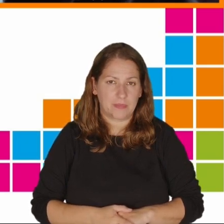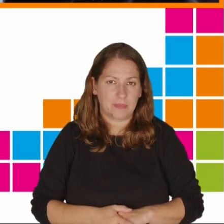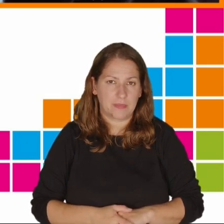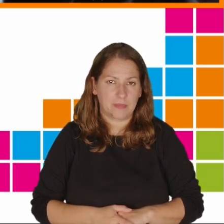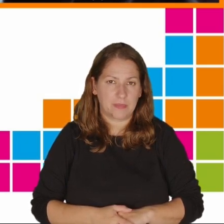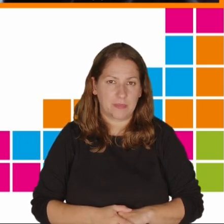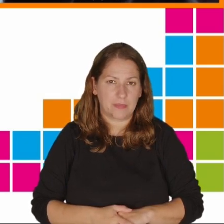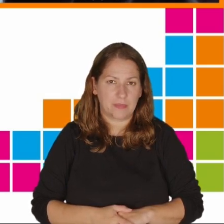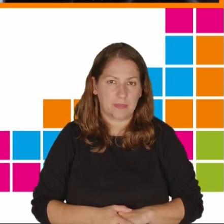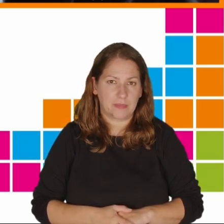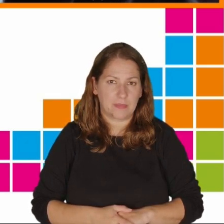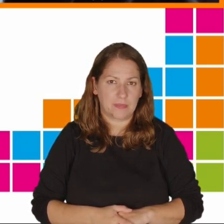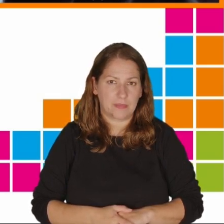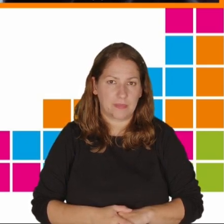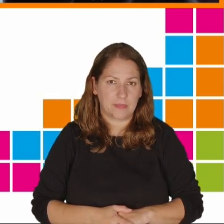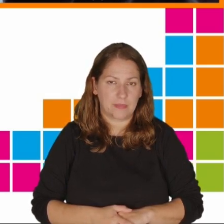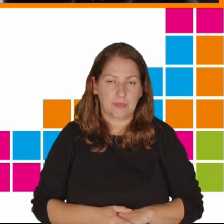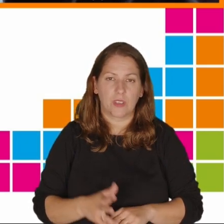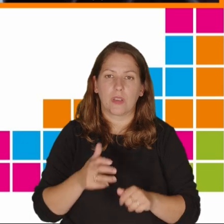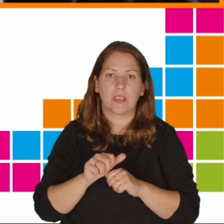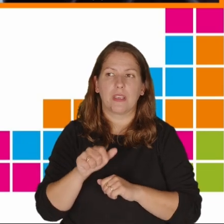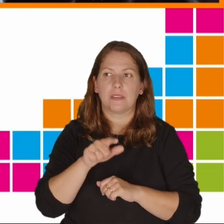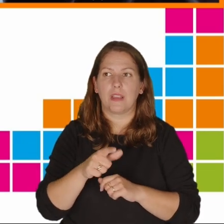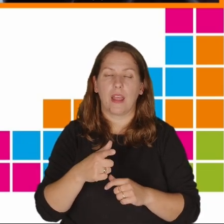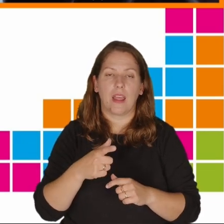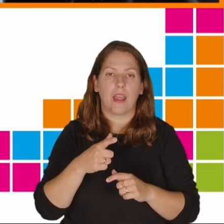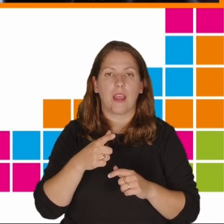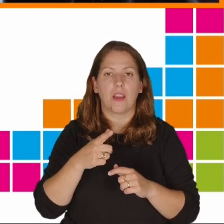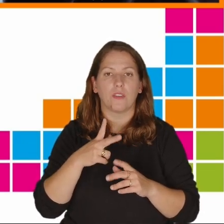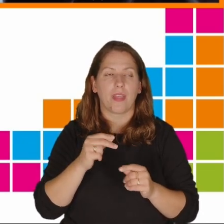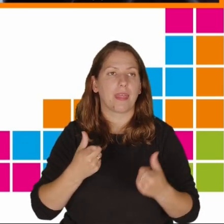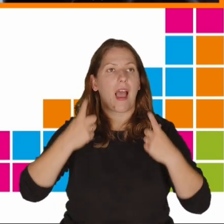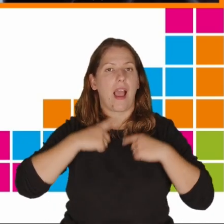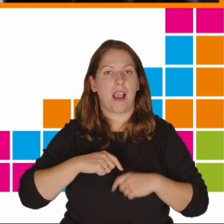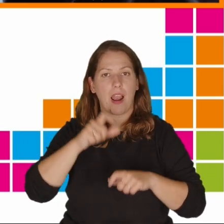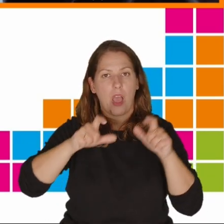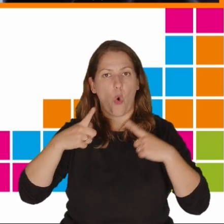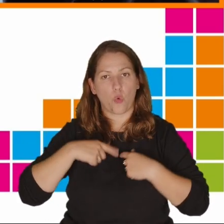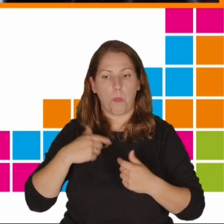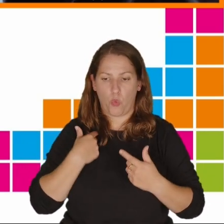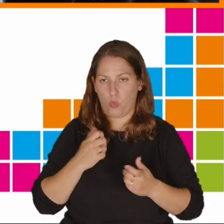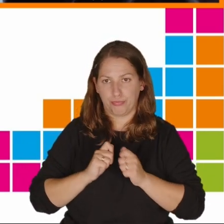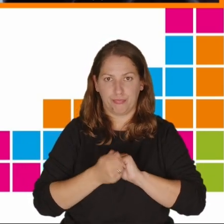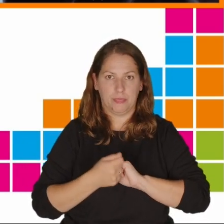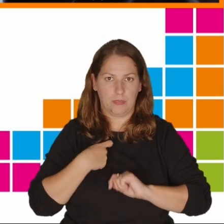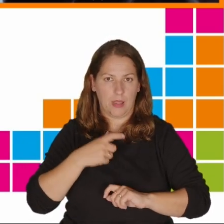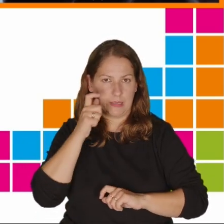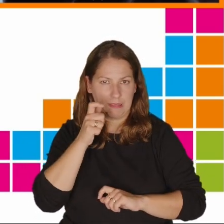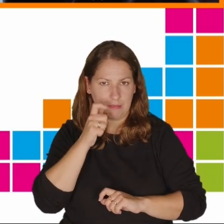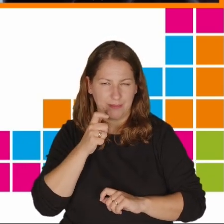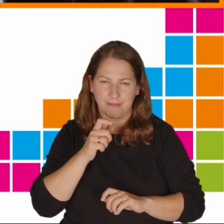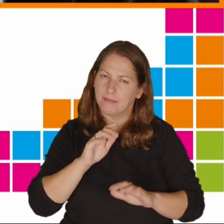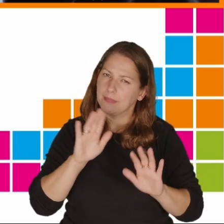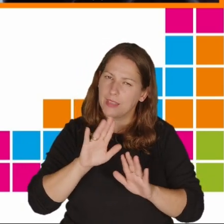To nie jest tylko tak, że więcej stało się nagle przestępcami. Trzeba zgłębić